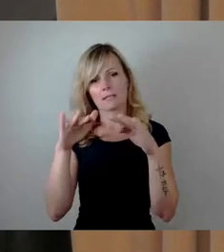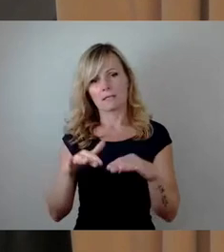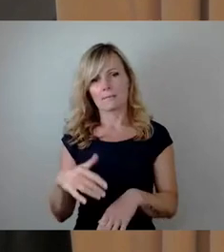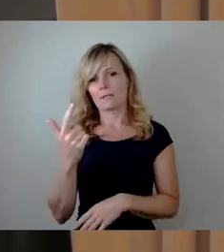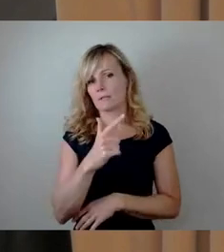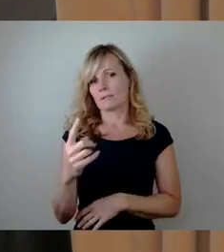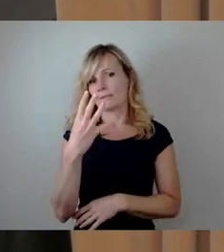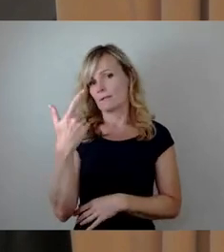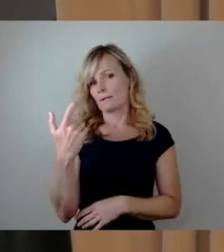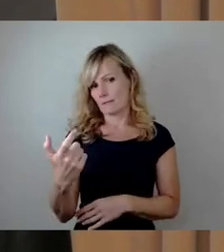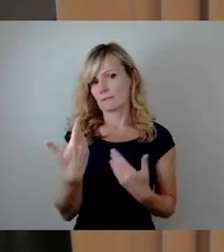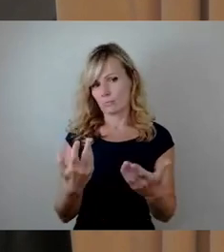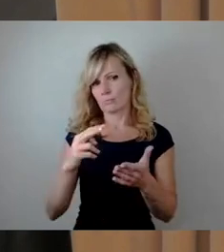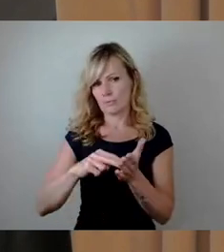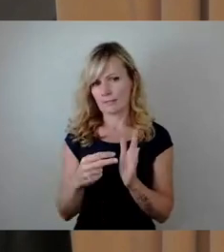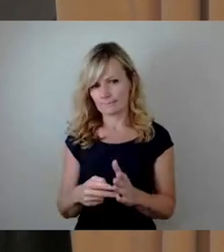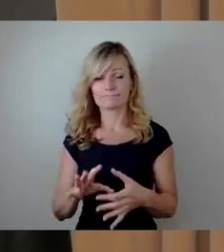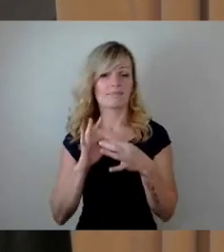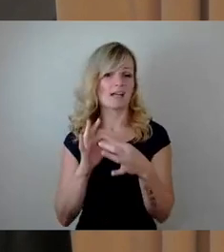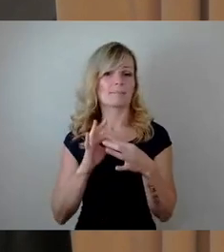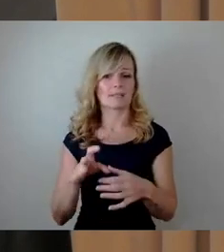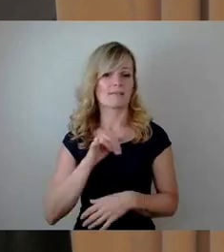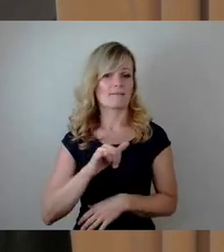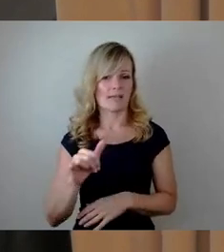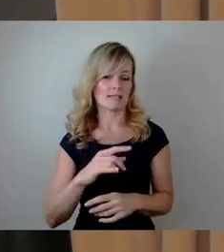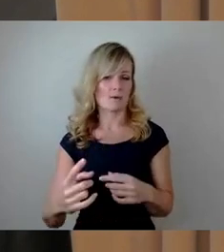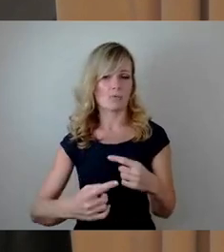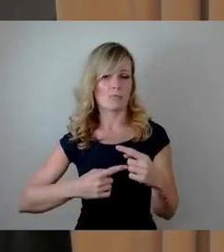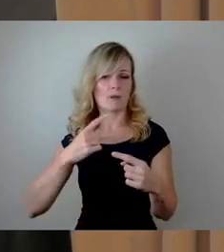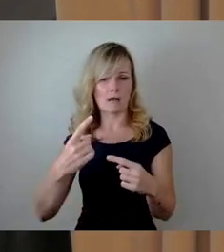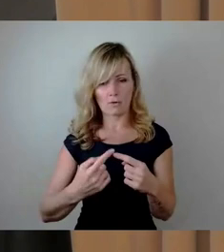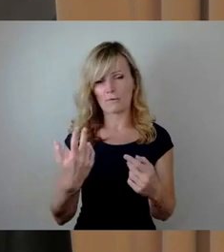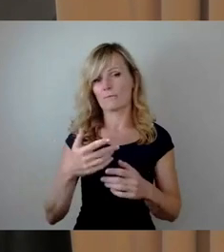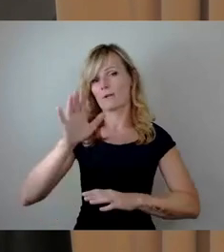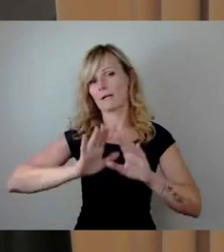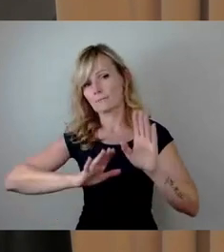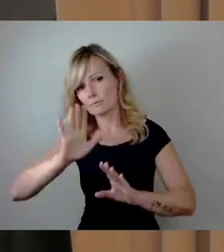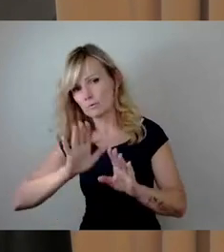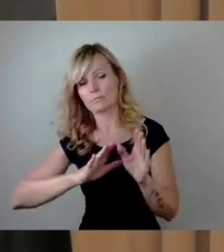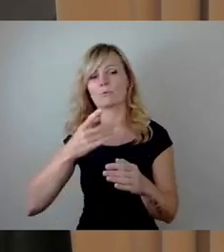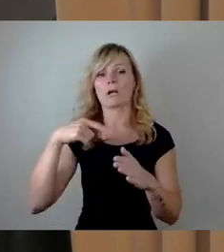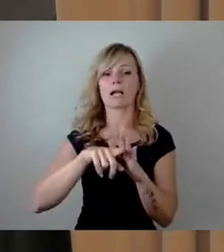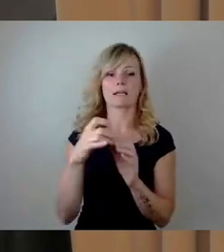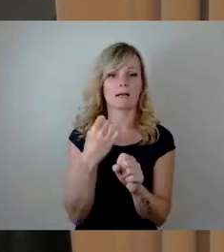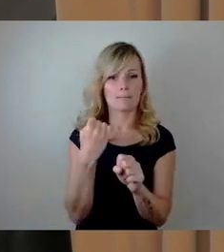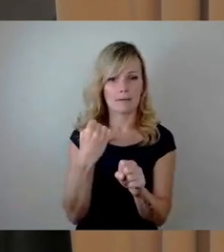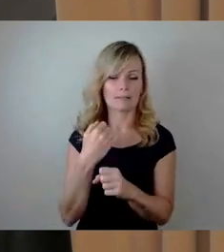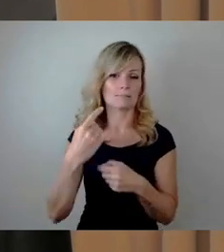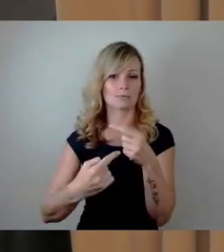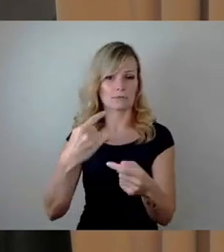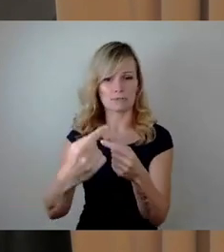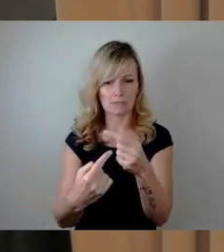hängt aber alles davon ab, welche Umlauf, Abstimmung und auch Einarbeitungsprozesse quasi in die Rahmenregelung dann entsprechend